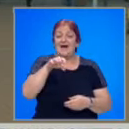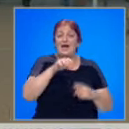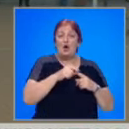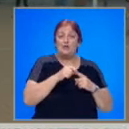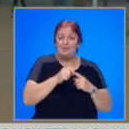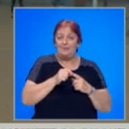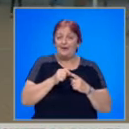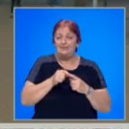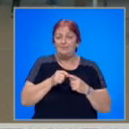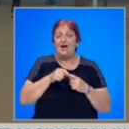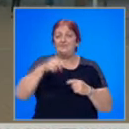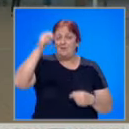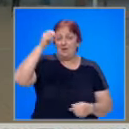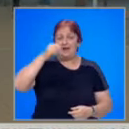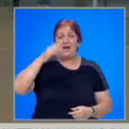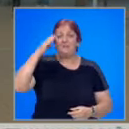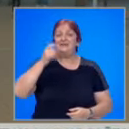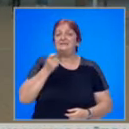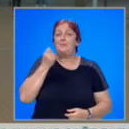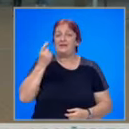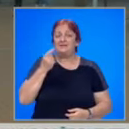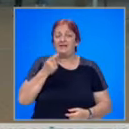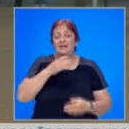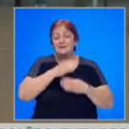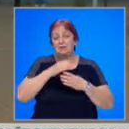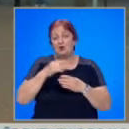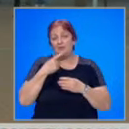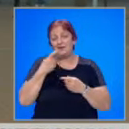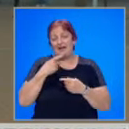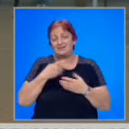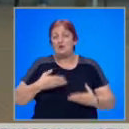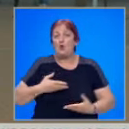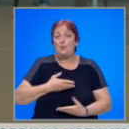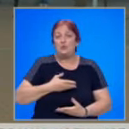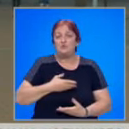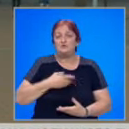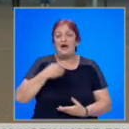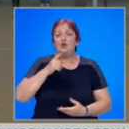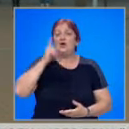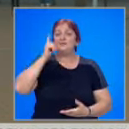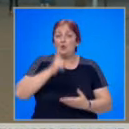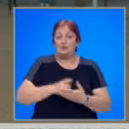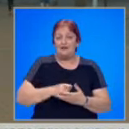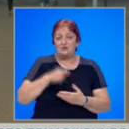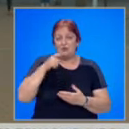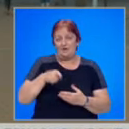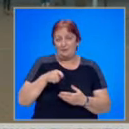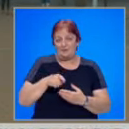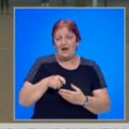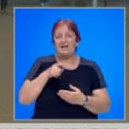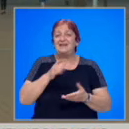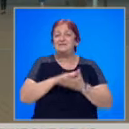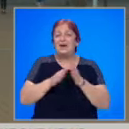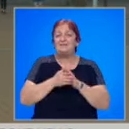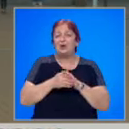принцип в страната. Министър-председателя за пореден път изтъкна необходимостта и от законодателство в тази посока за